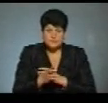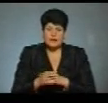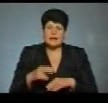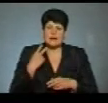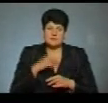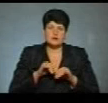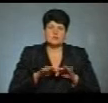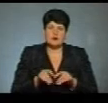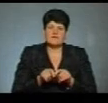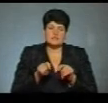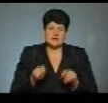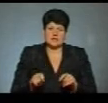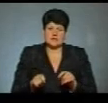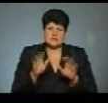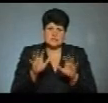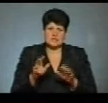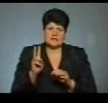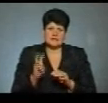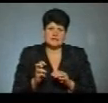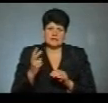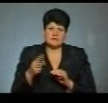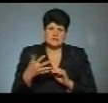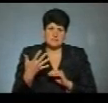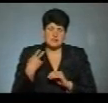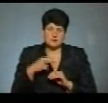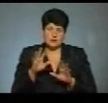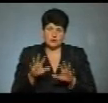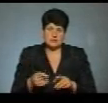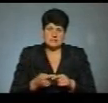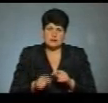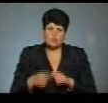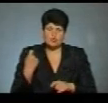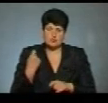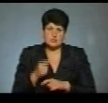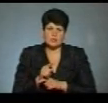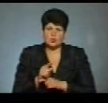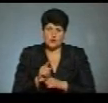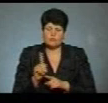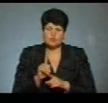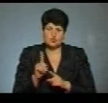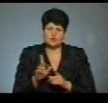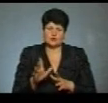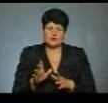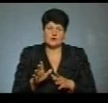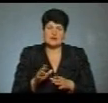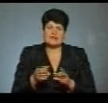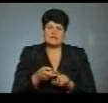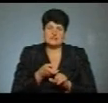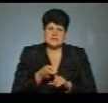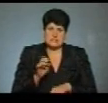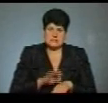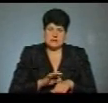кримінальне провадження відкрили за статтею 325 Кримінального кодексу. Це порушення санітарних норм щодо запобігання інфекційним